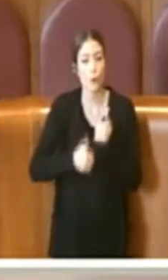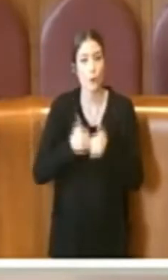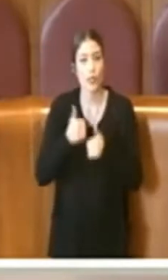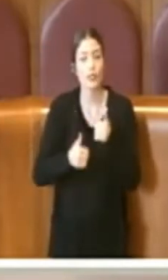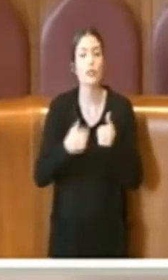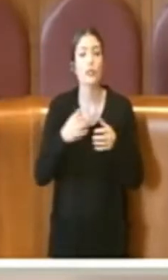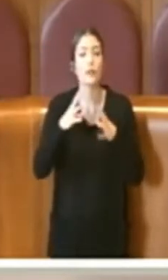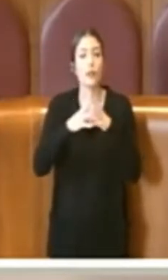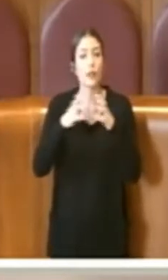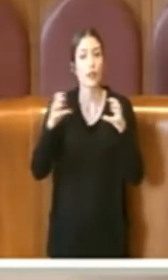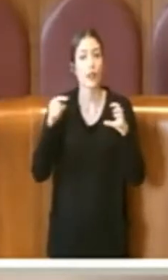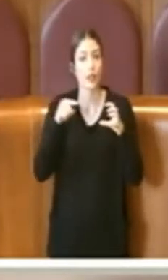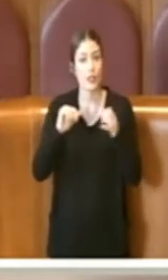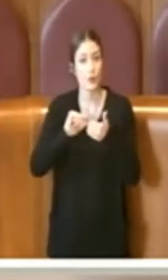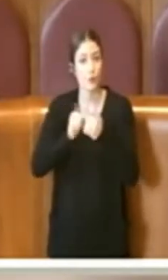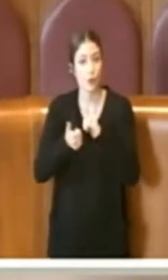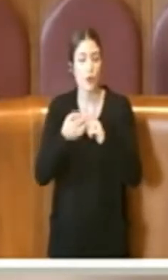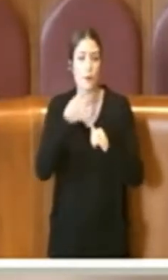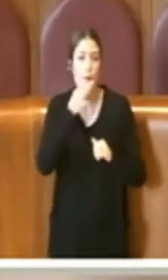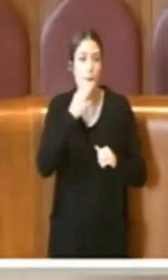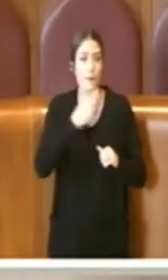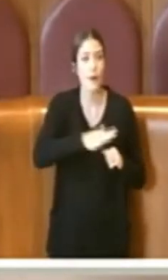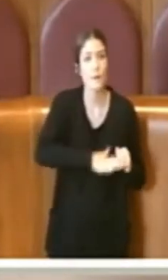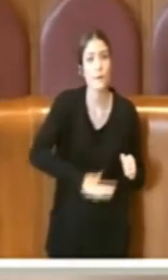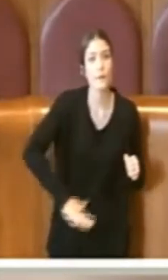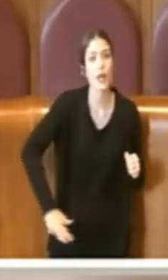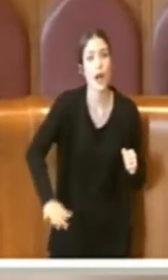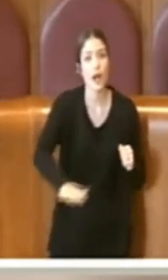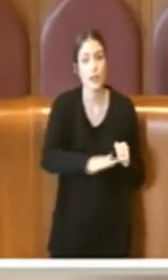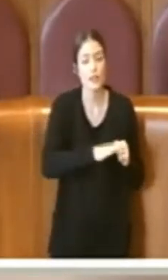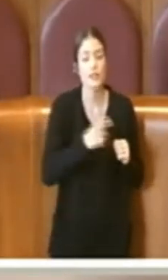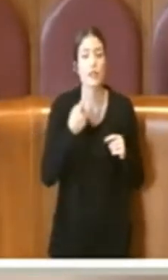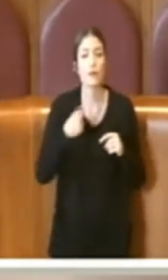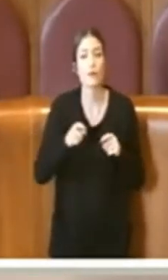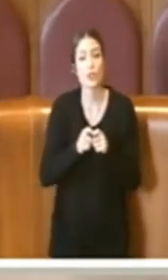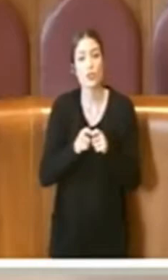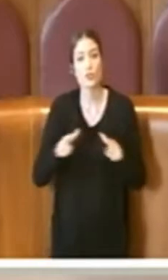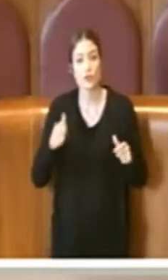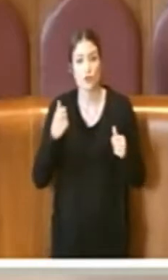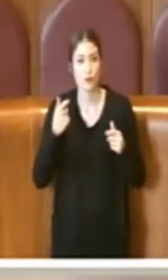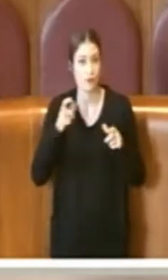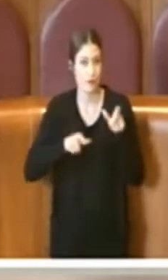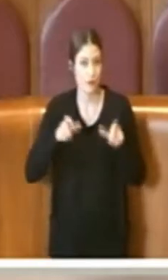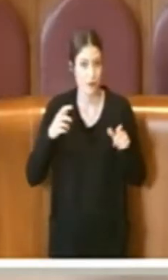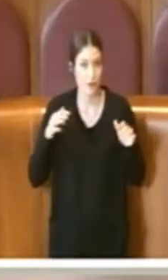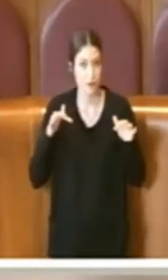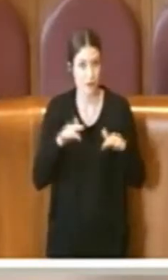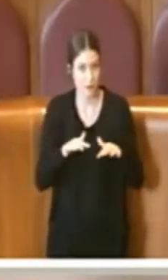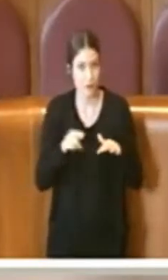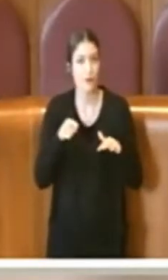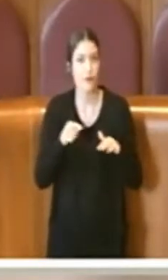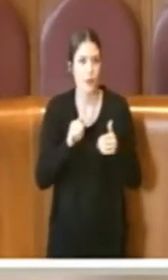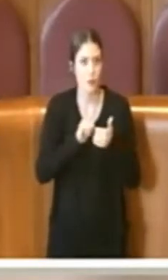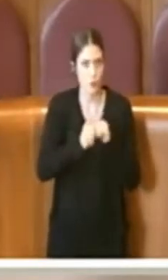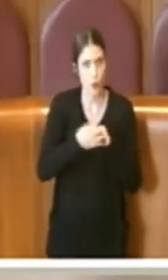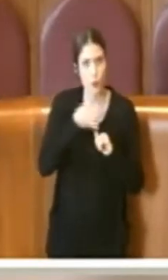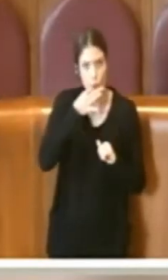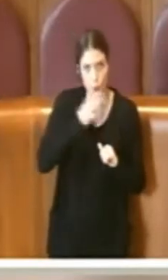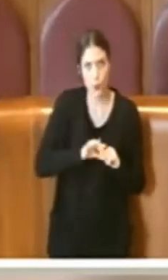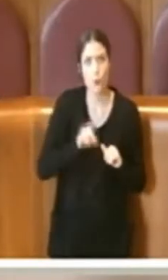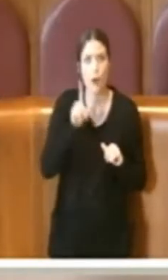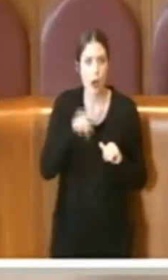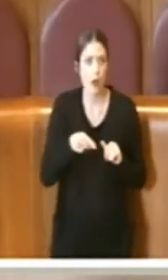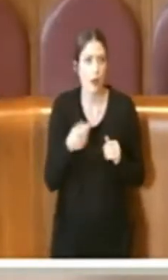di fatto degli spazi, delle piazze per la cittadinanza, dove fare sport ma dove stare